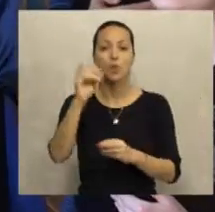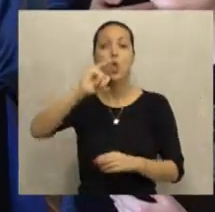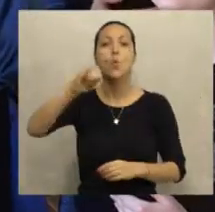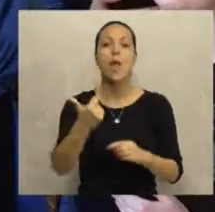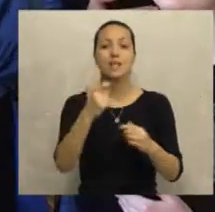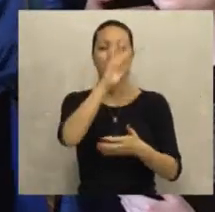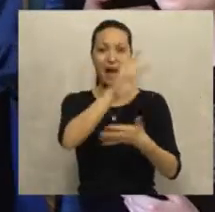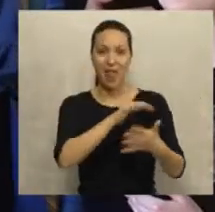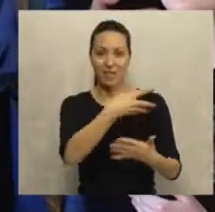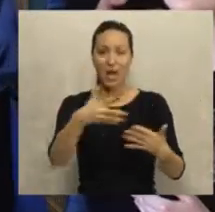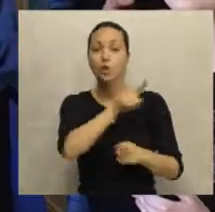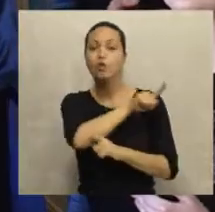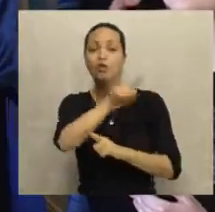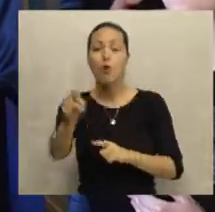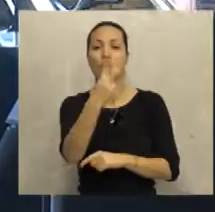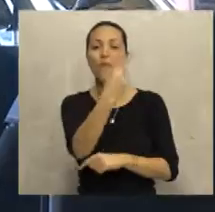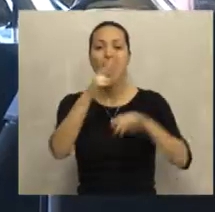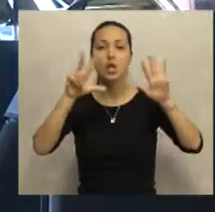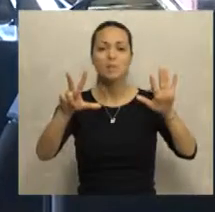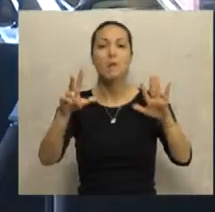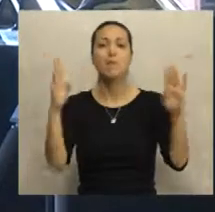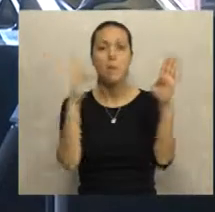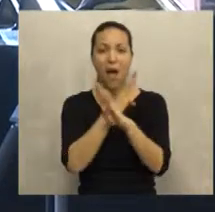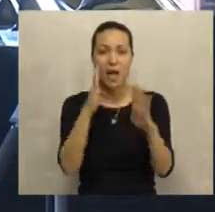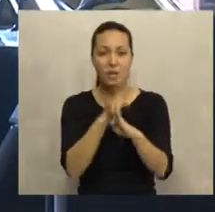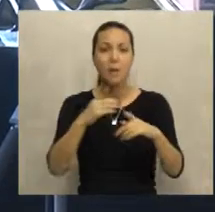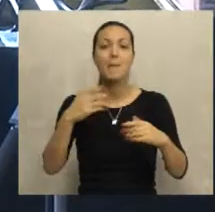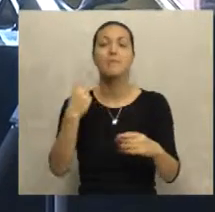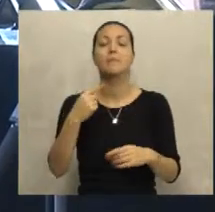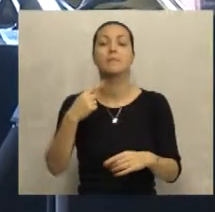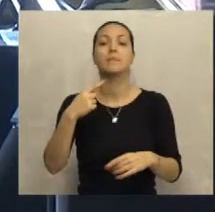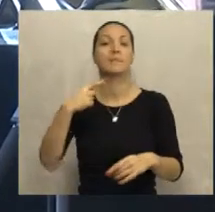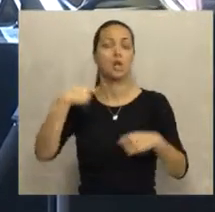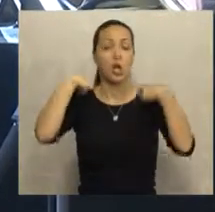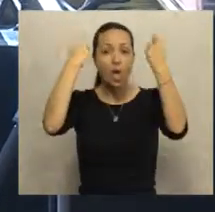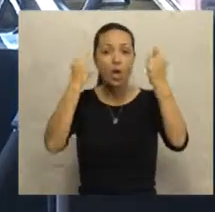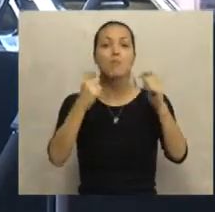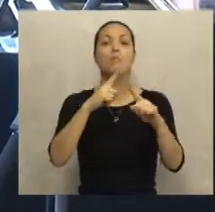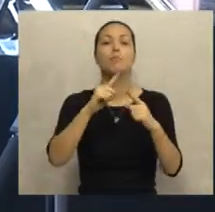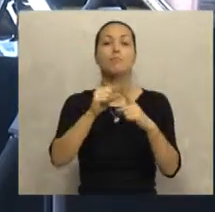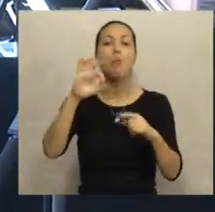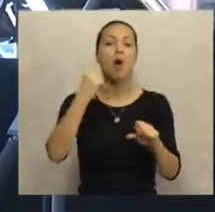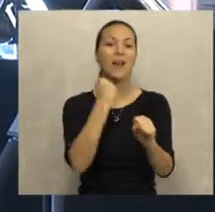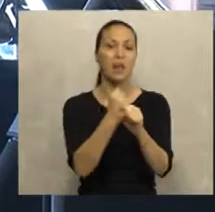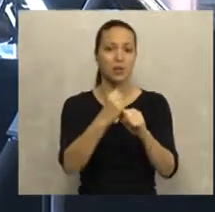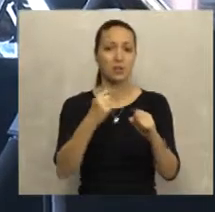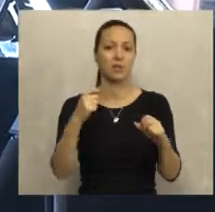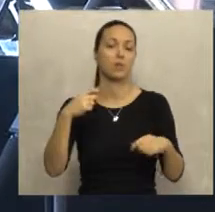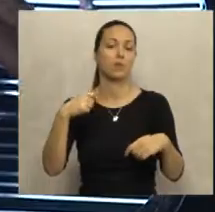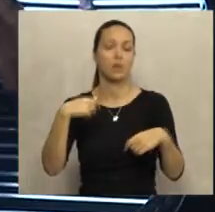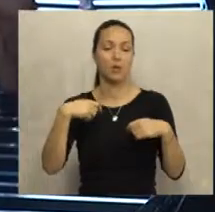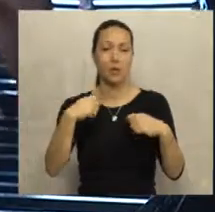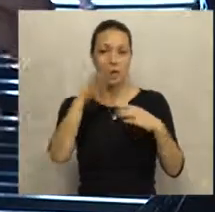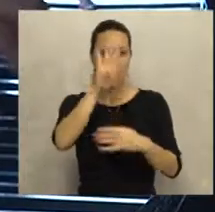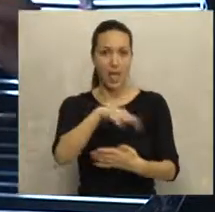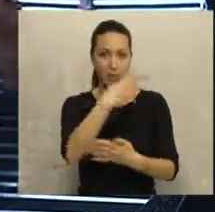Branka Radičevića po julijanskom kalendaru. Trajeće do 28. marta na pesnikov rođendan po gregorijanskom kalendaru.